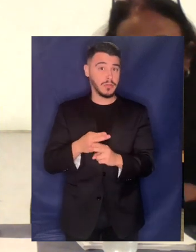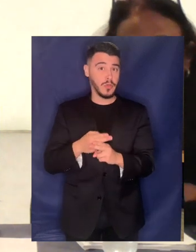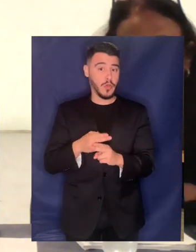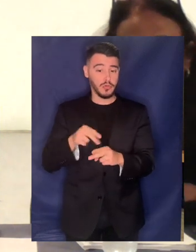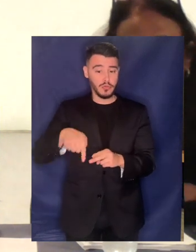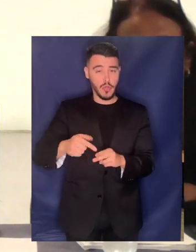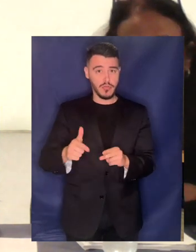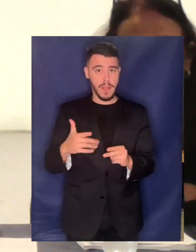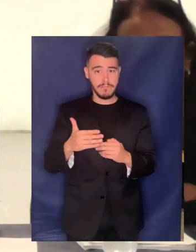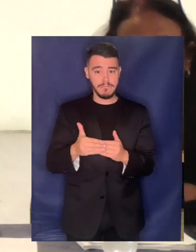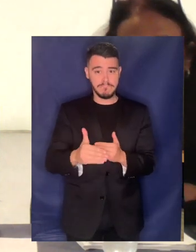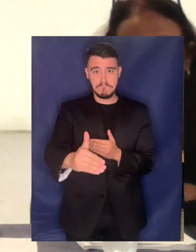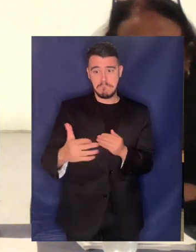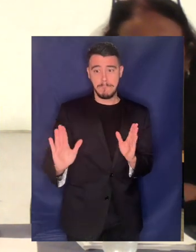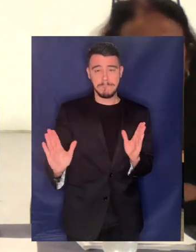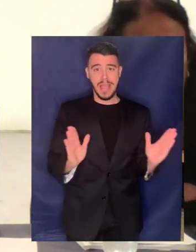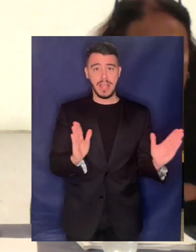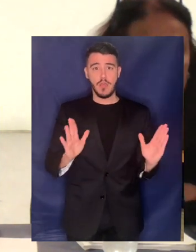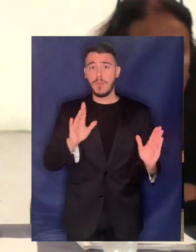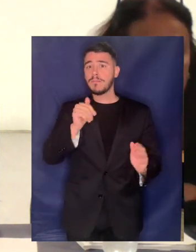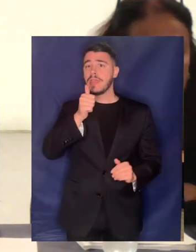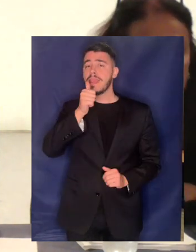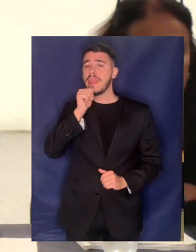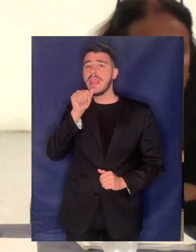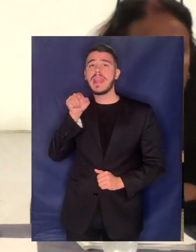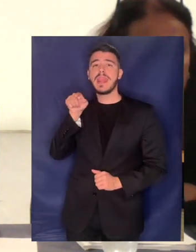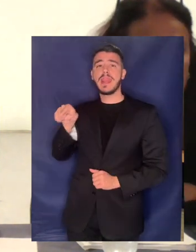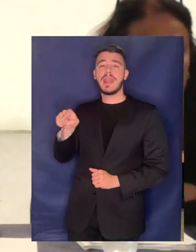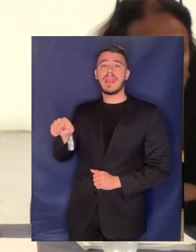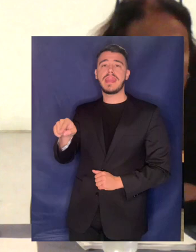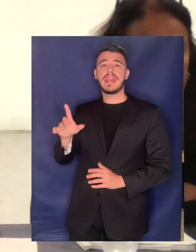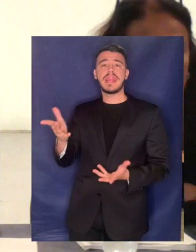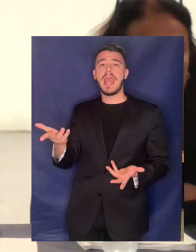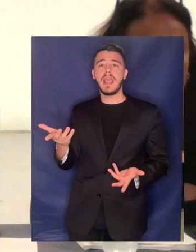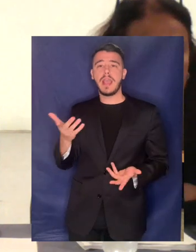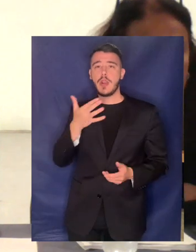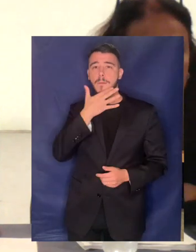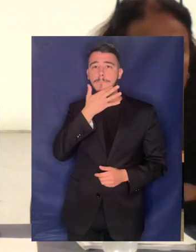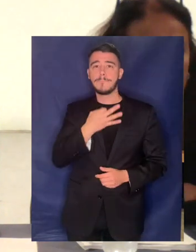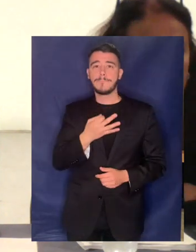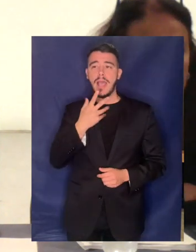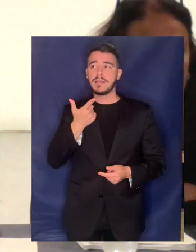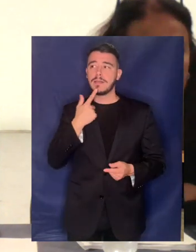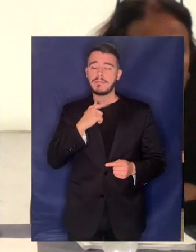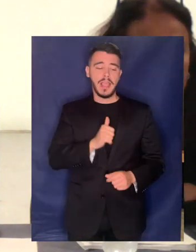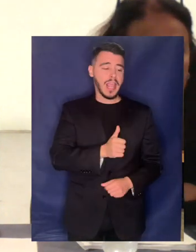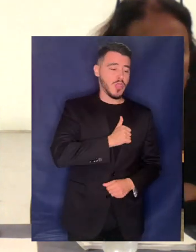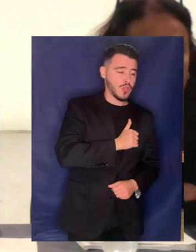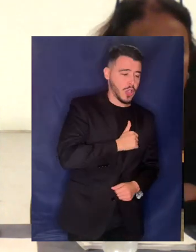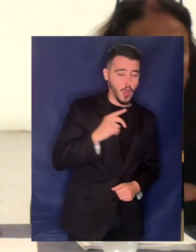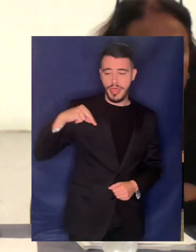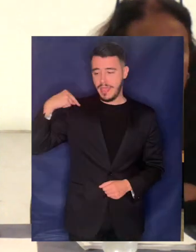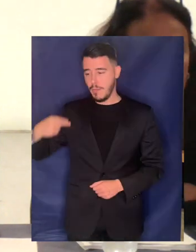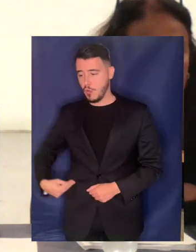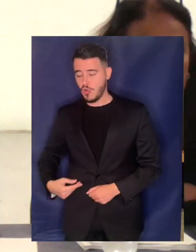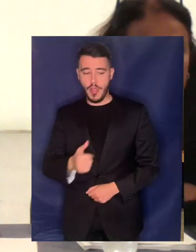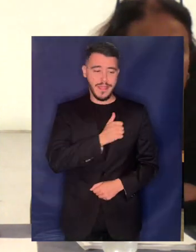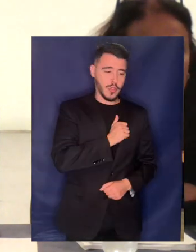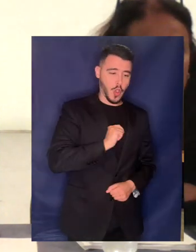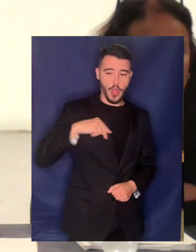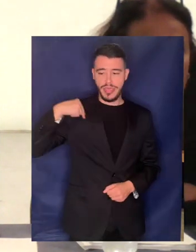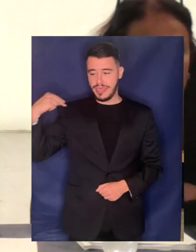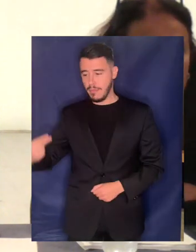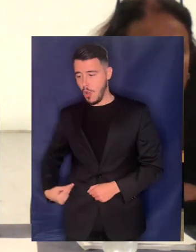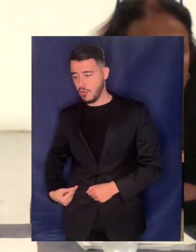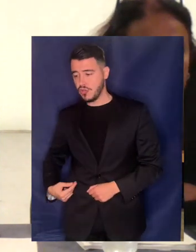πως κινείται τελικά το νερό σαν εκκρεμές μεταξύ του ιδιωτικού και του δημοσίου τομέα και παγκόσμια και πανευρωπαϊκά αλλά